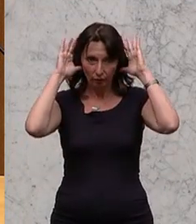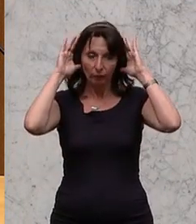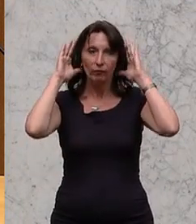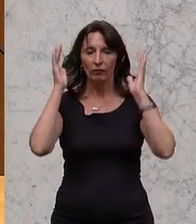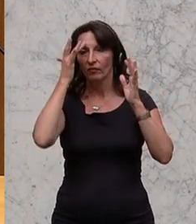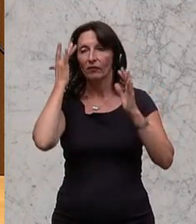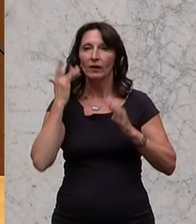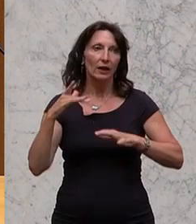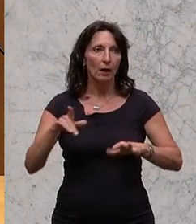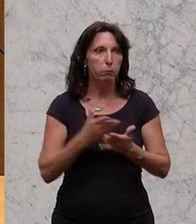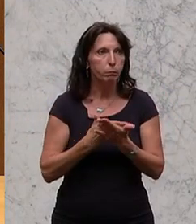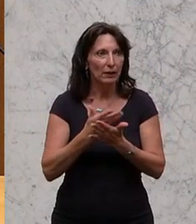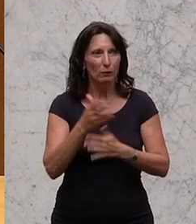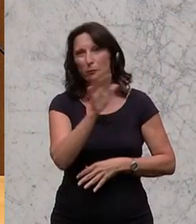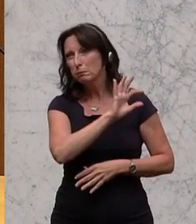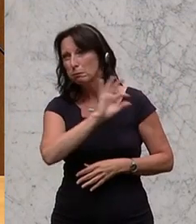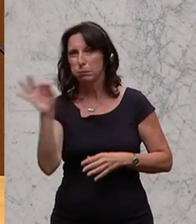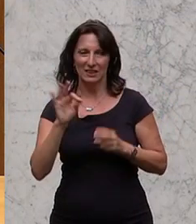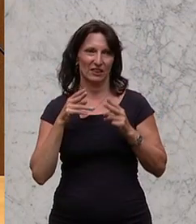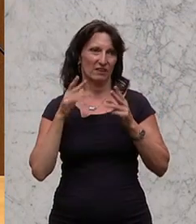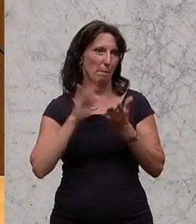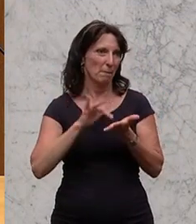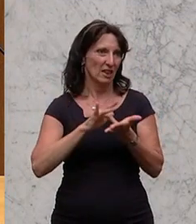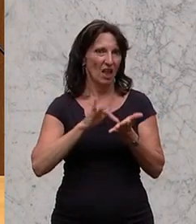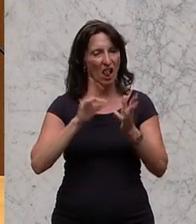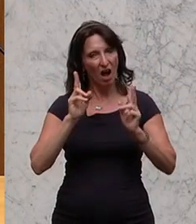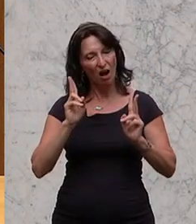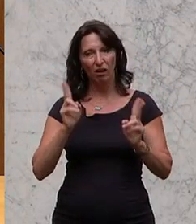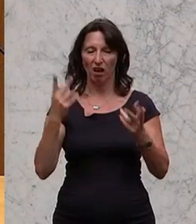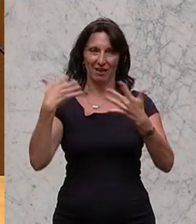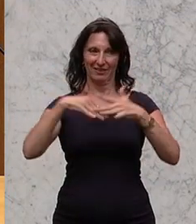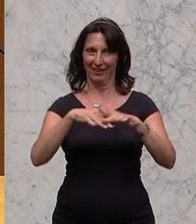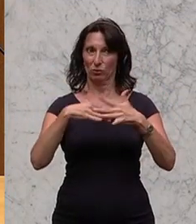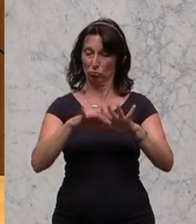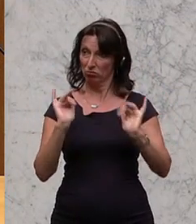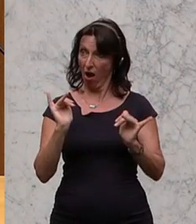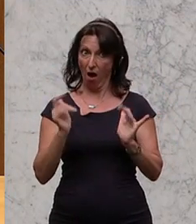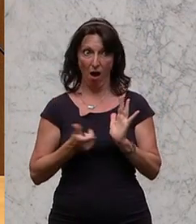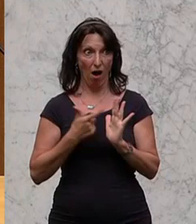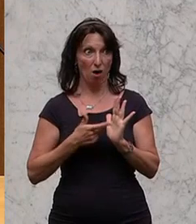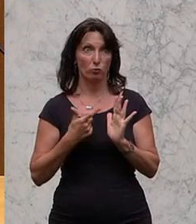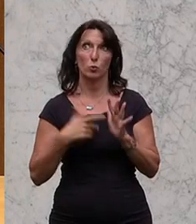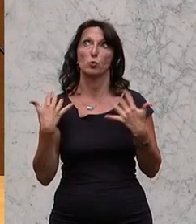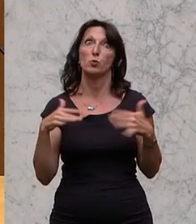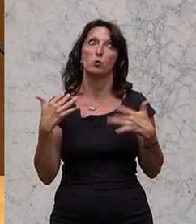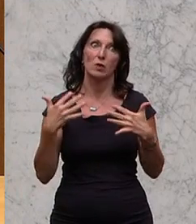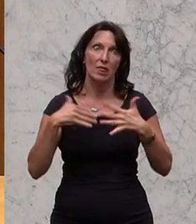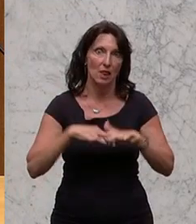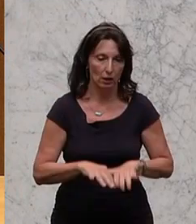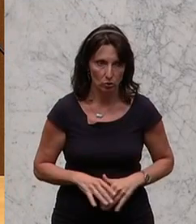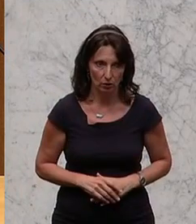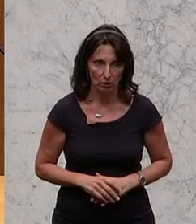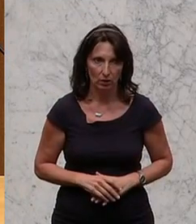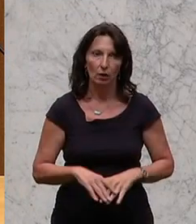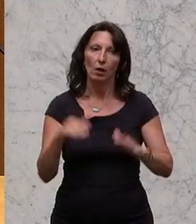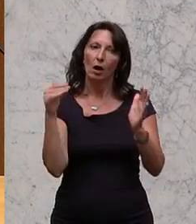Integrationspolitik. Jawohl, wir haben hier gewaltige Herausforderungen. Natürlich, gerade auch in der Integration. Dazu braucht